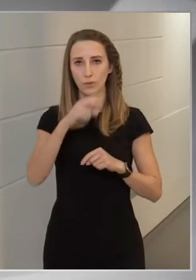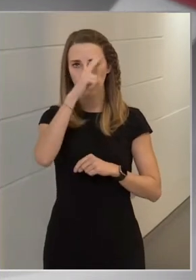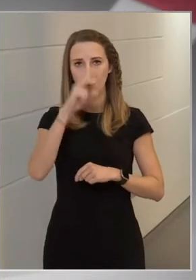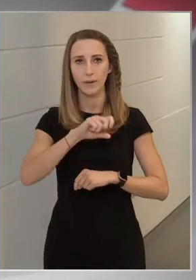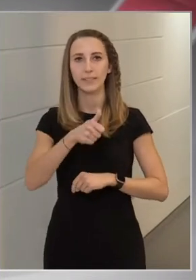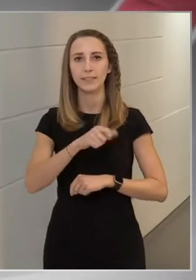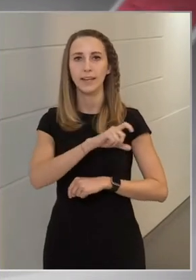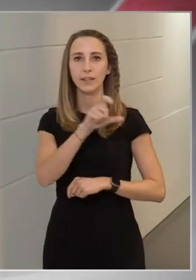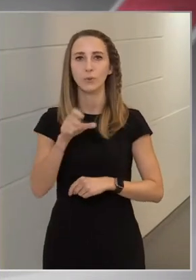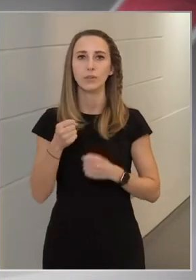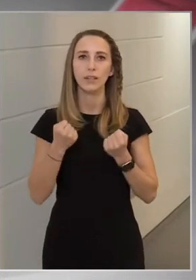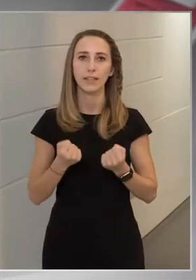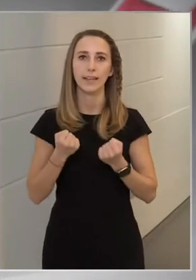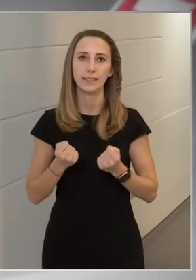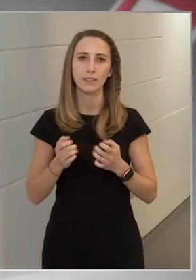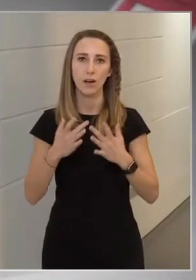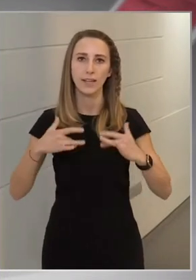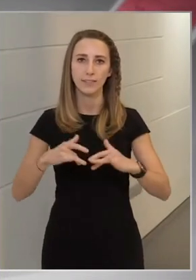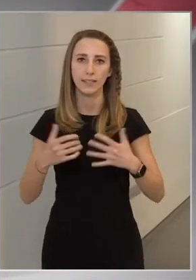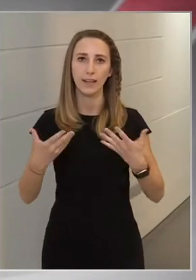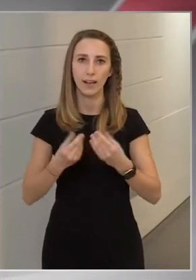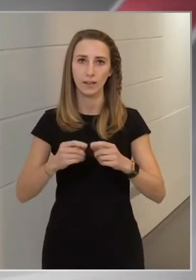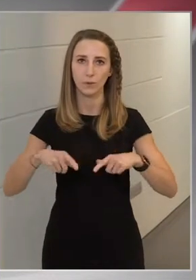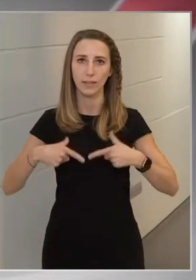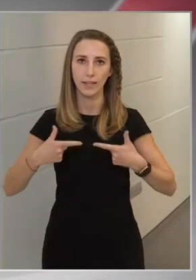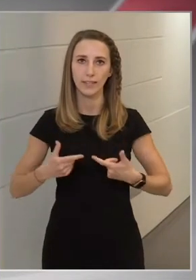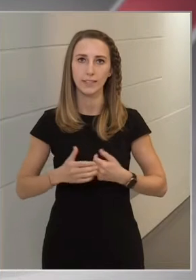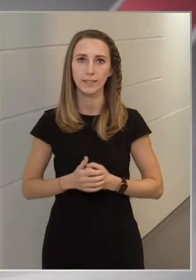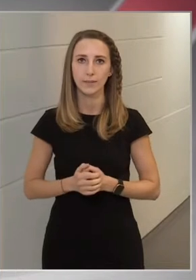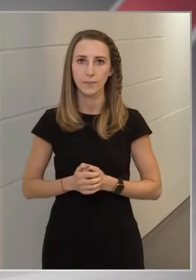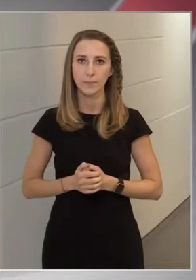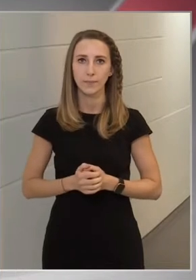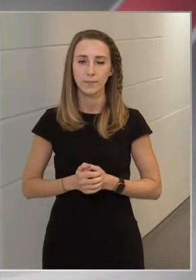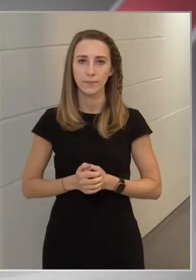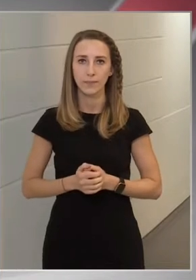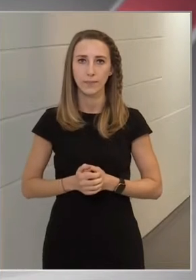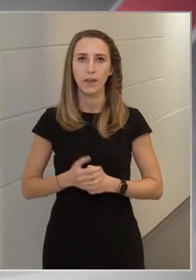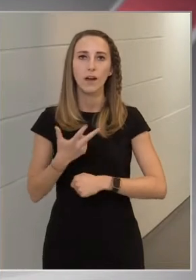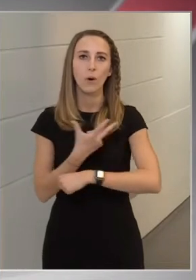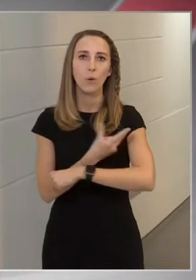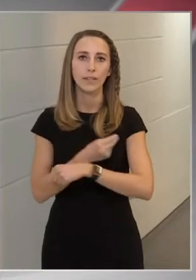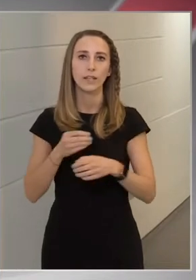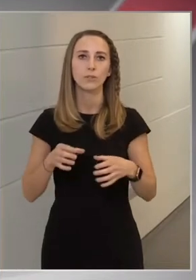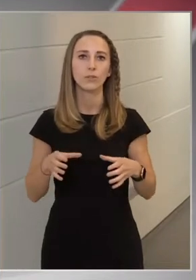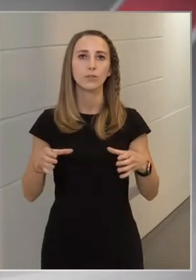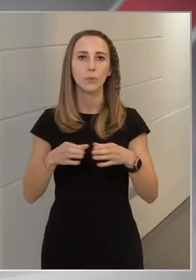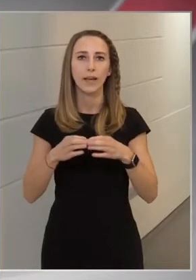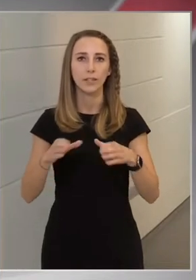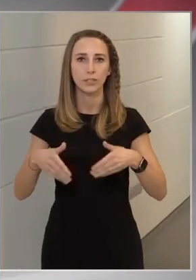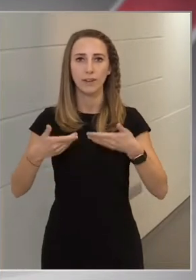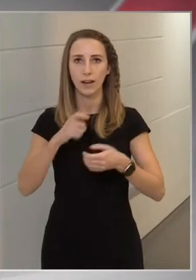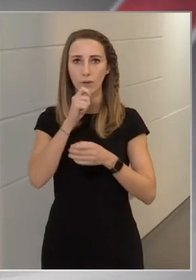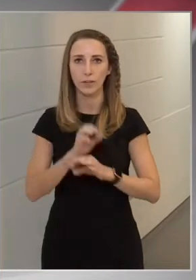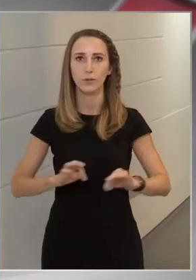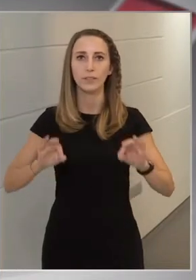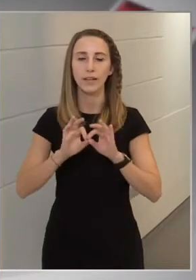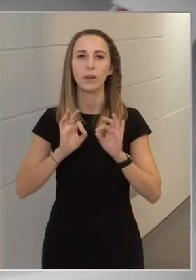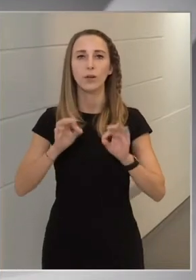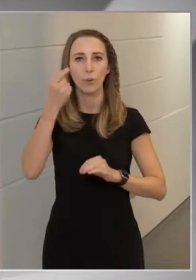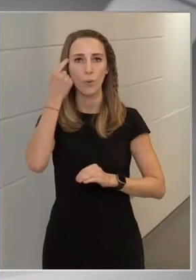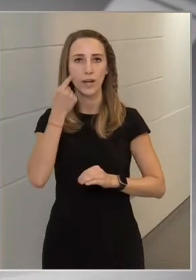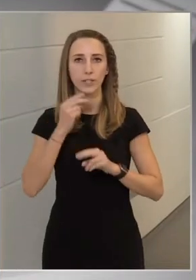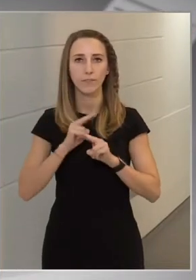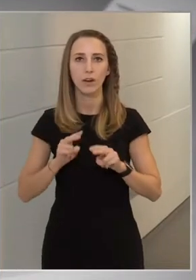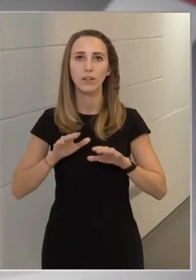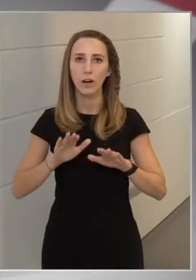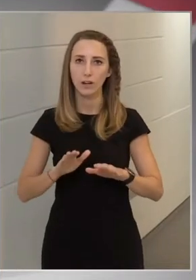11-e óta nehéz ezzel a helyzettel együtt élni. Azzal, hogy az oltások tömegessé válnak Magyarországon, jó esély van arra,